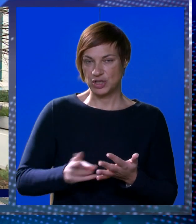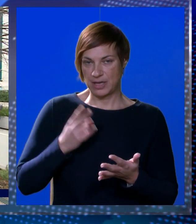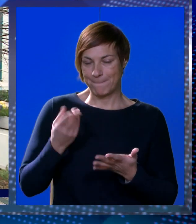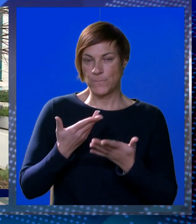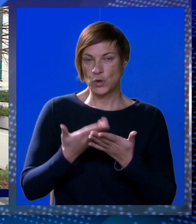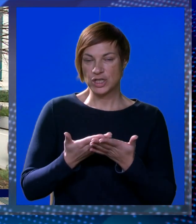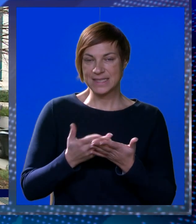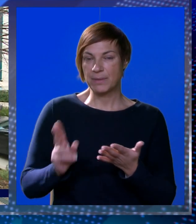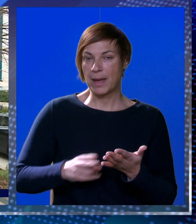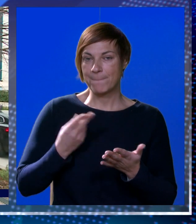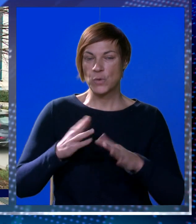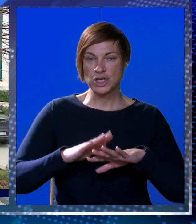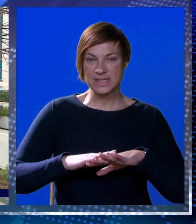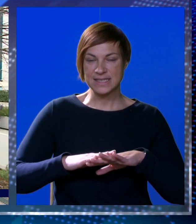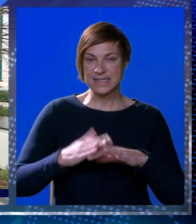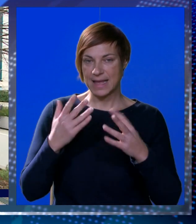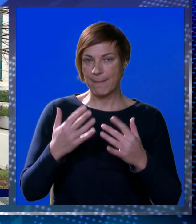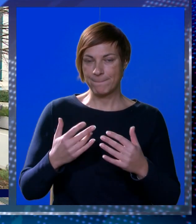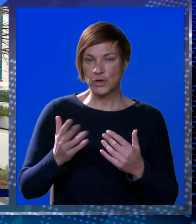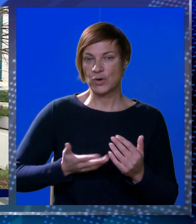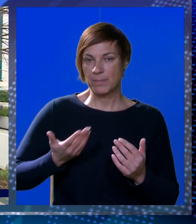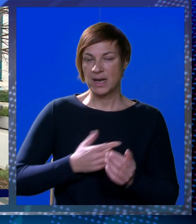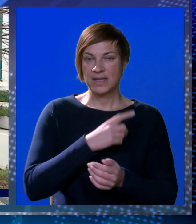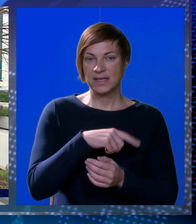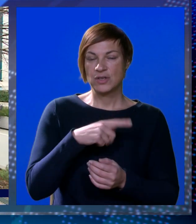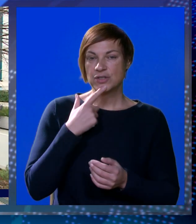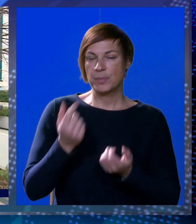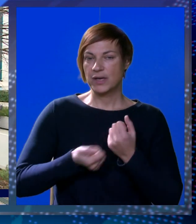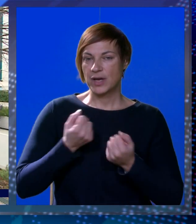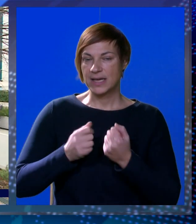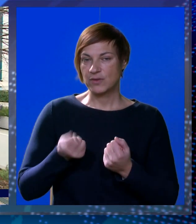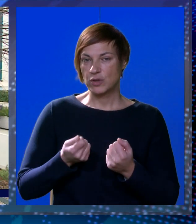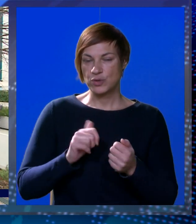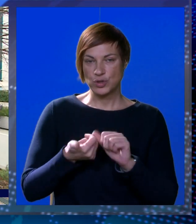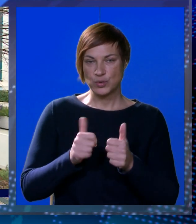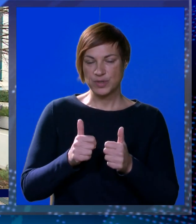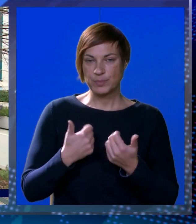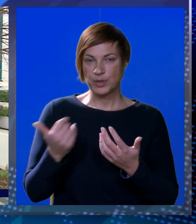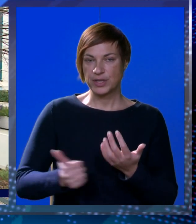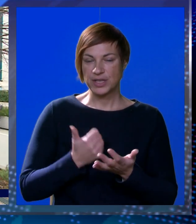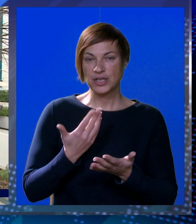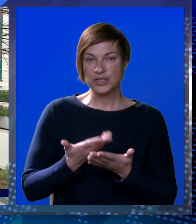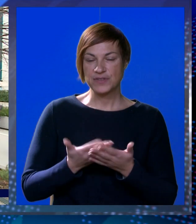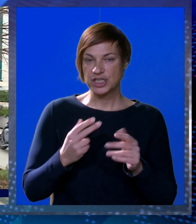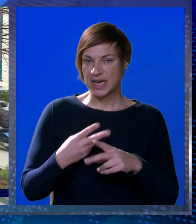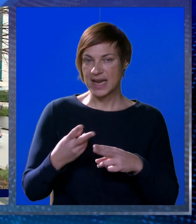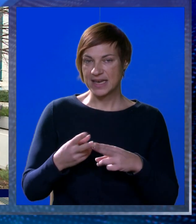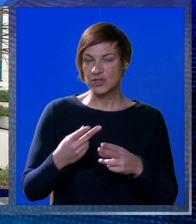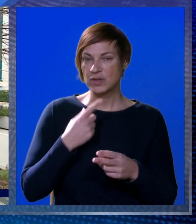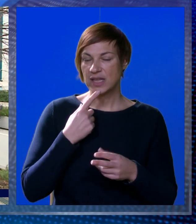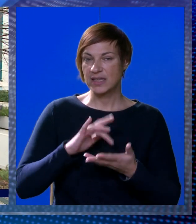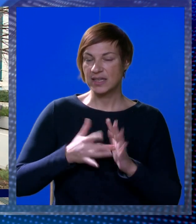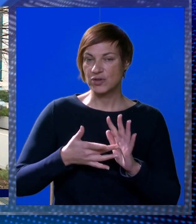učiniti ponosnima, ponosnima na broj mladih ljudi koji su aktivno uključio sport, i još više na